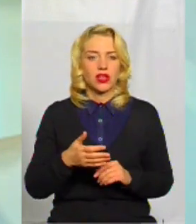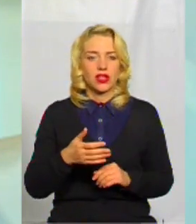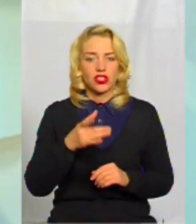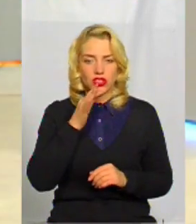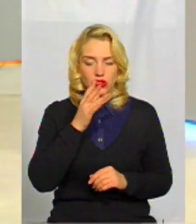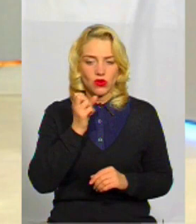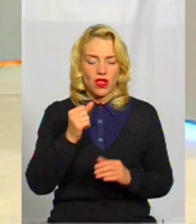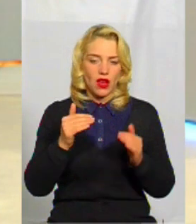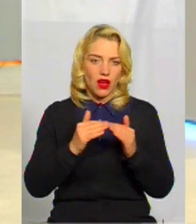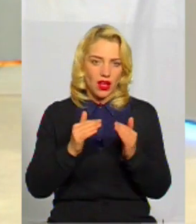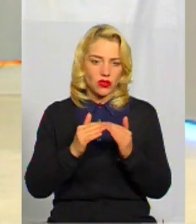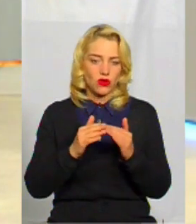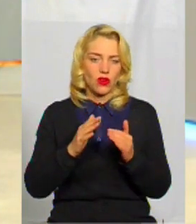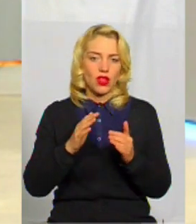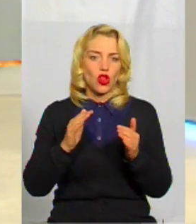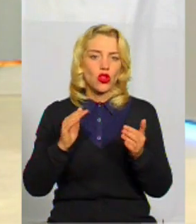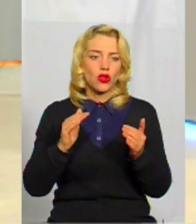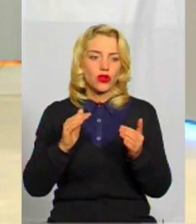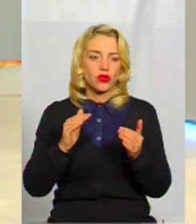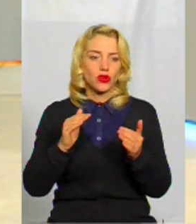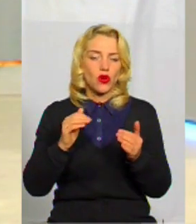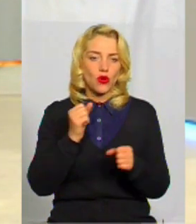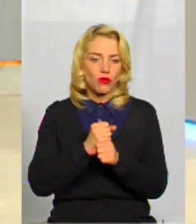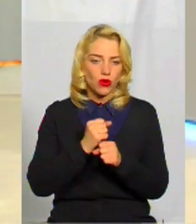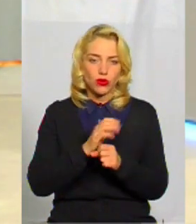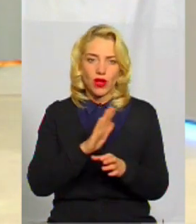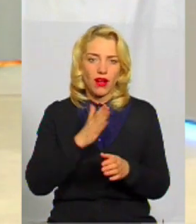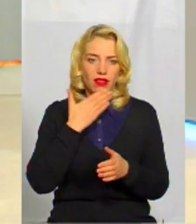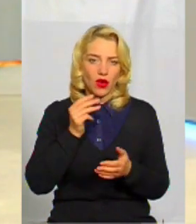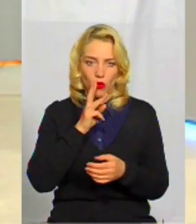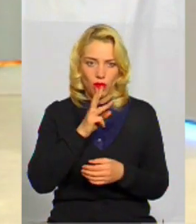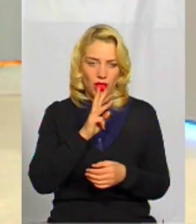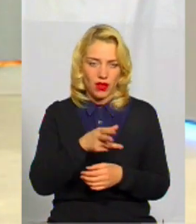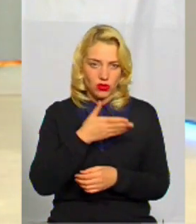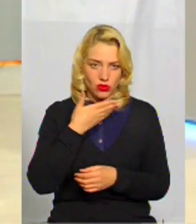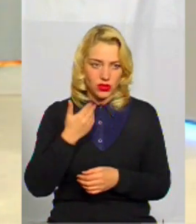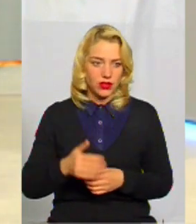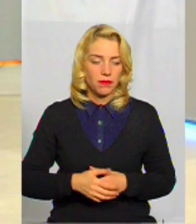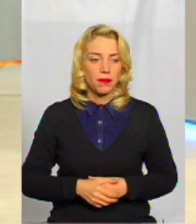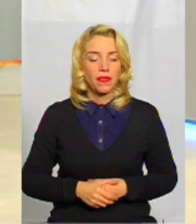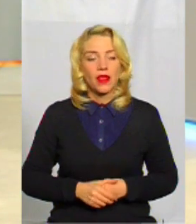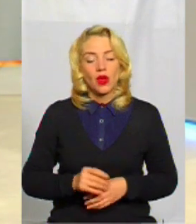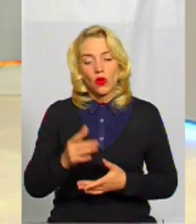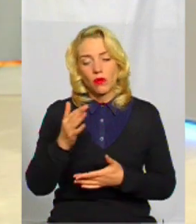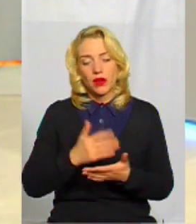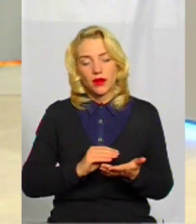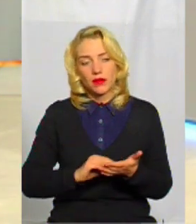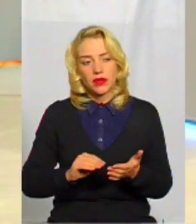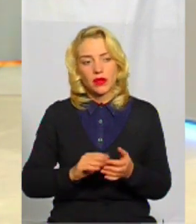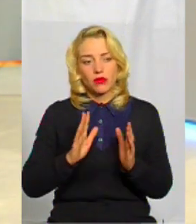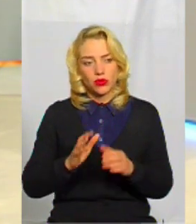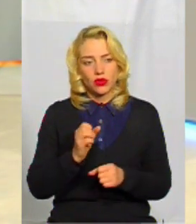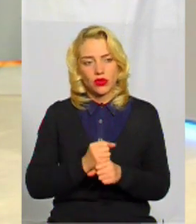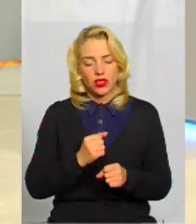роботу. Ще хотів повернутися до самого хакатону. В прес-релізі зазначалося, що на хакатоні буде